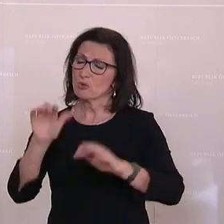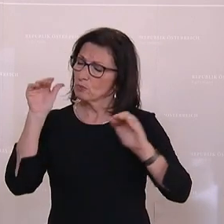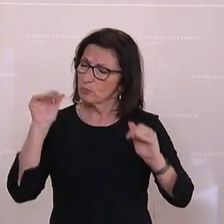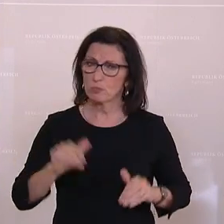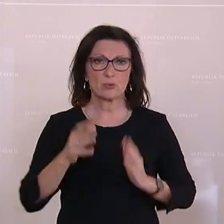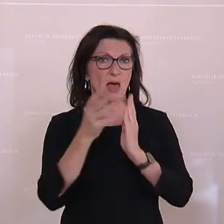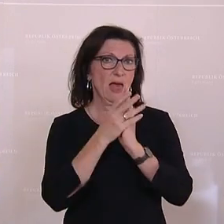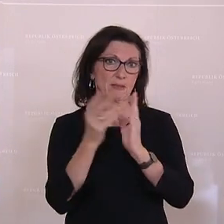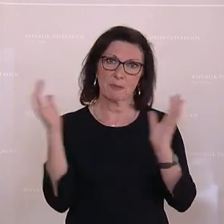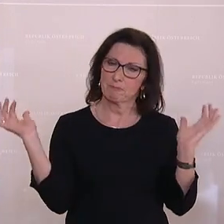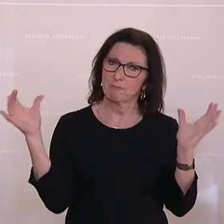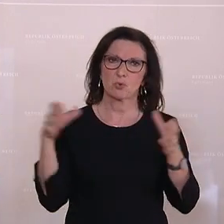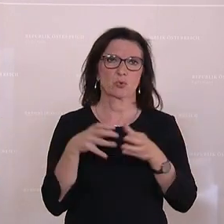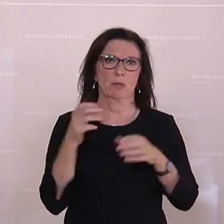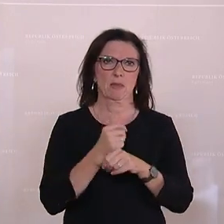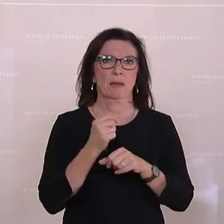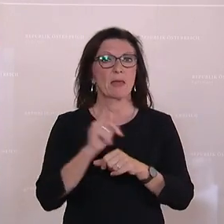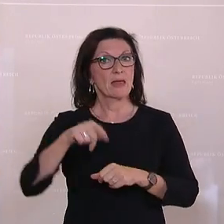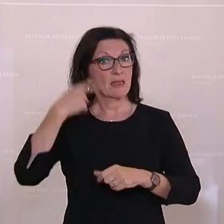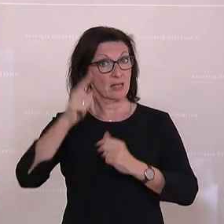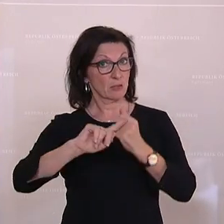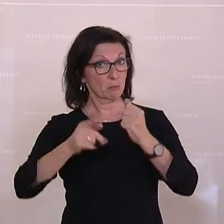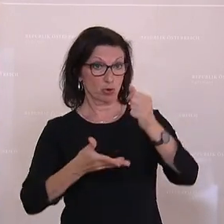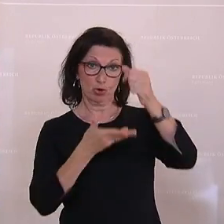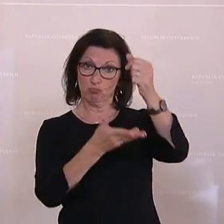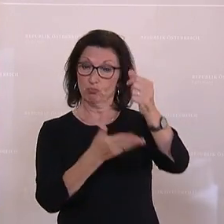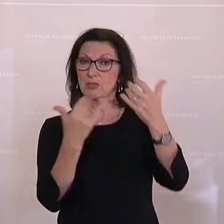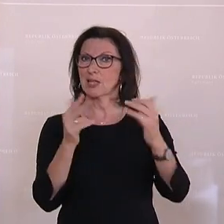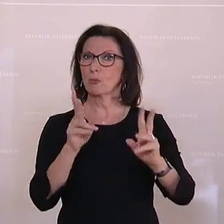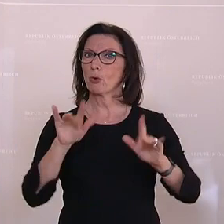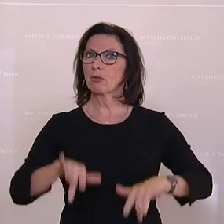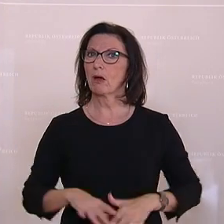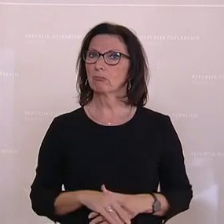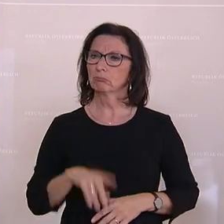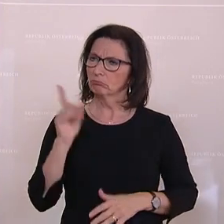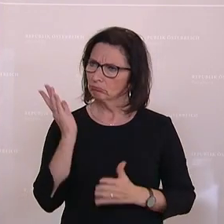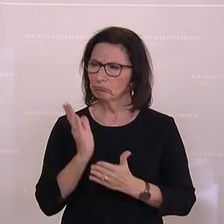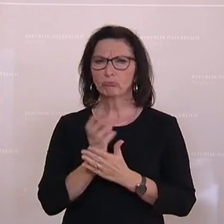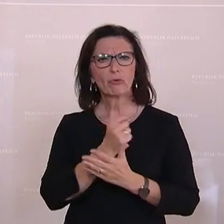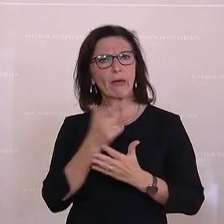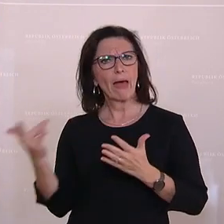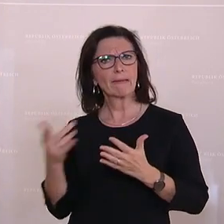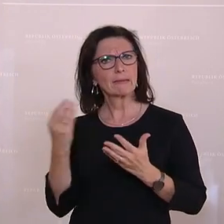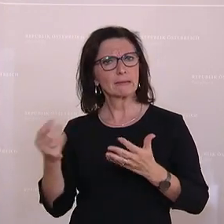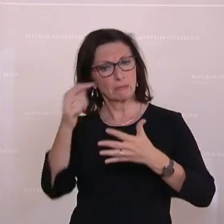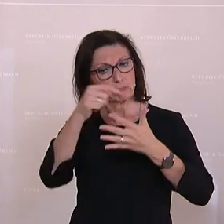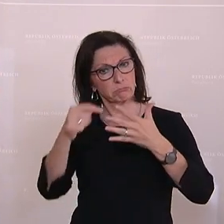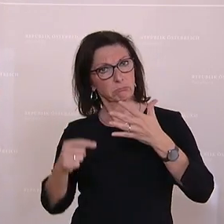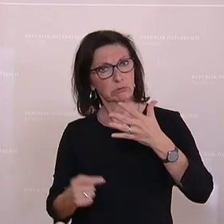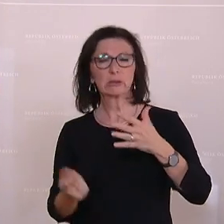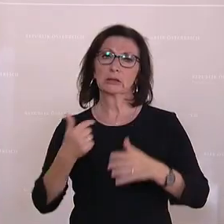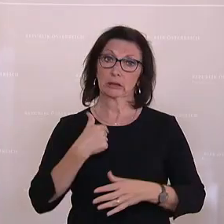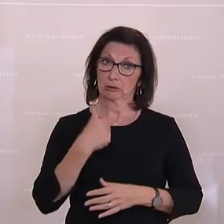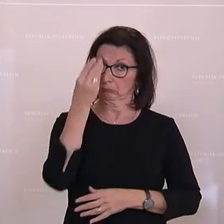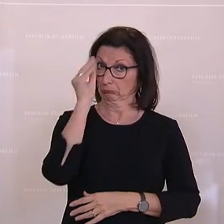Herren, das kommende Budget bietet hier die Möglichkeit, Sie haben einiges aufgezählt. Ich versichere Ihnen,